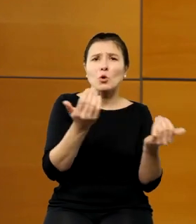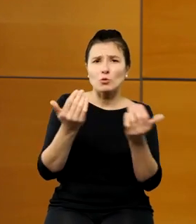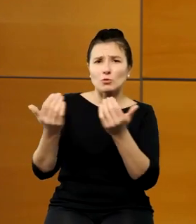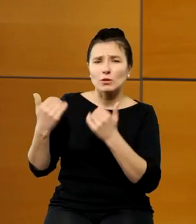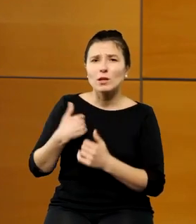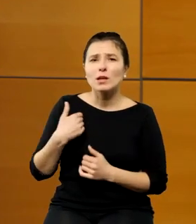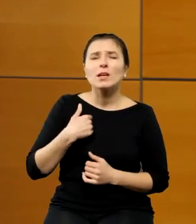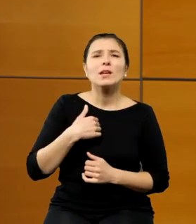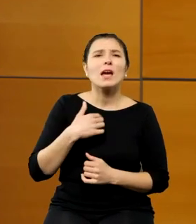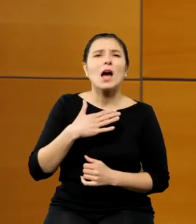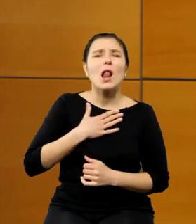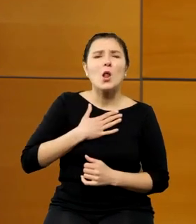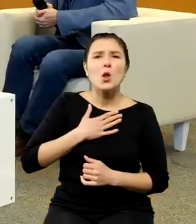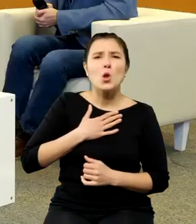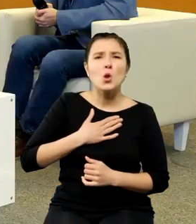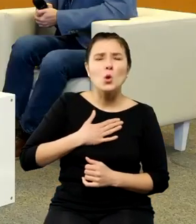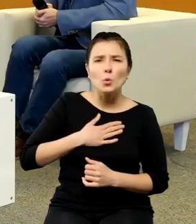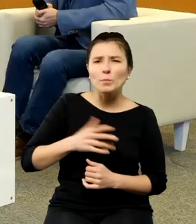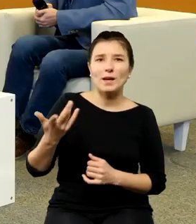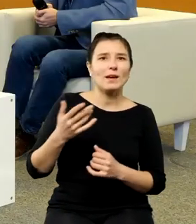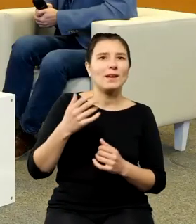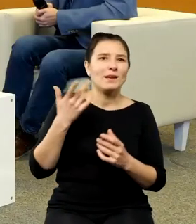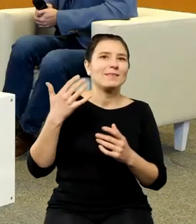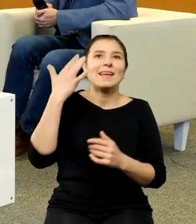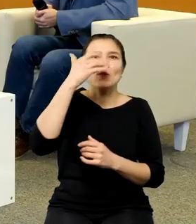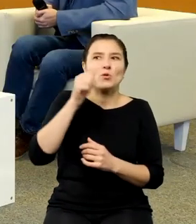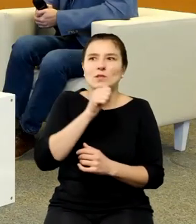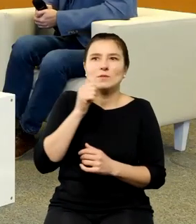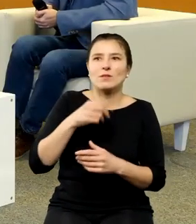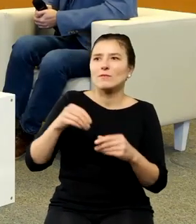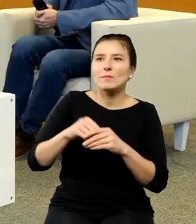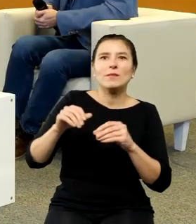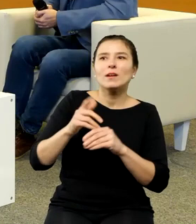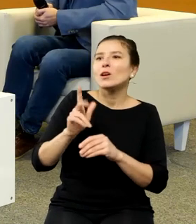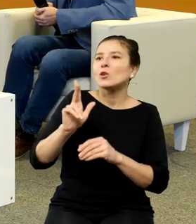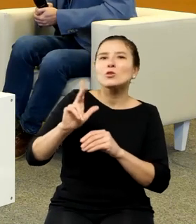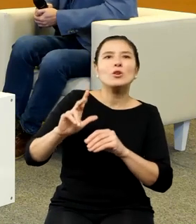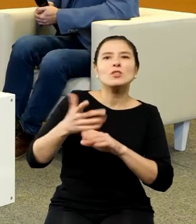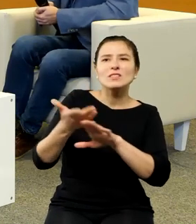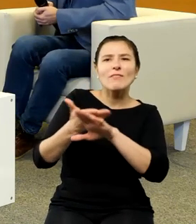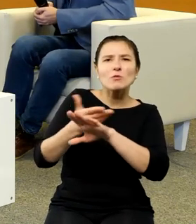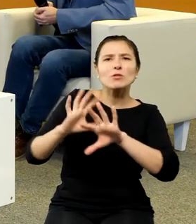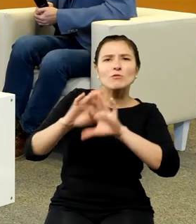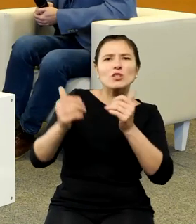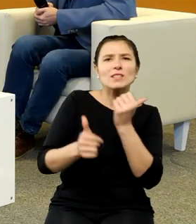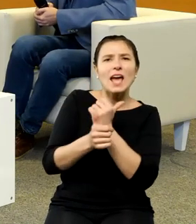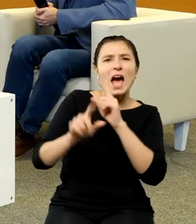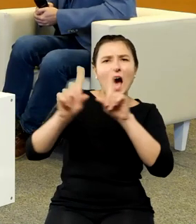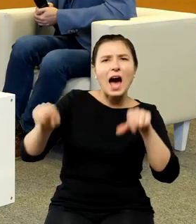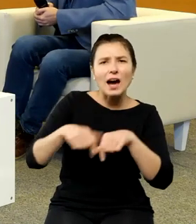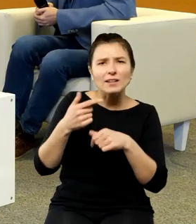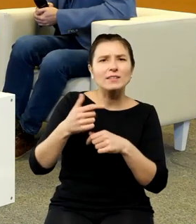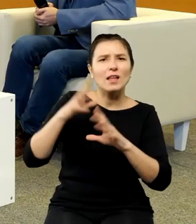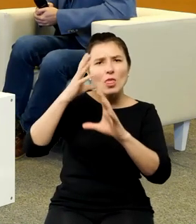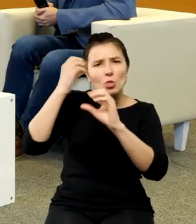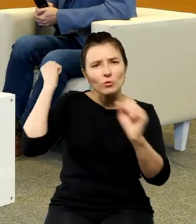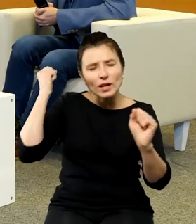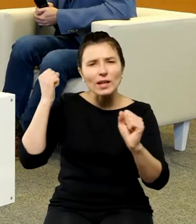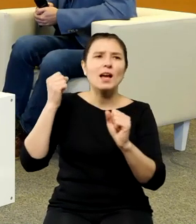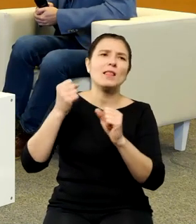teorie spiskowe, w której ktoś by sfałszował w ogóle wszystkie te, te wyliczne, jakieś akty notarialne we Włoszech i tak dalej i właściwie po co miałby to robić.